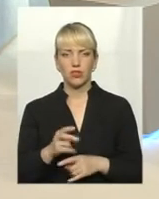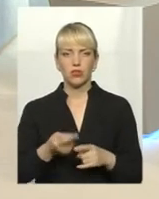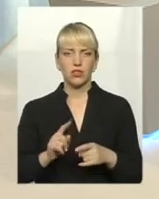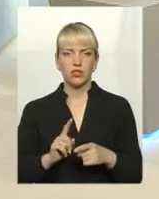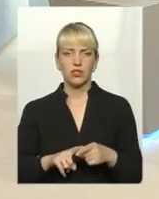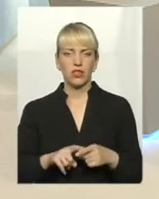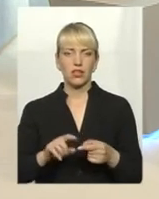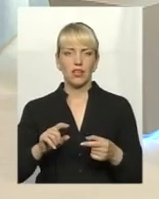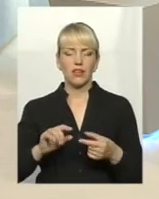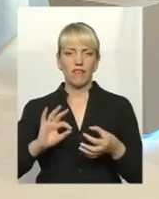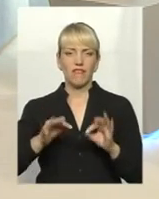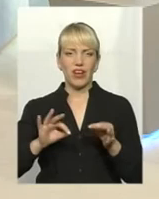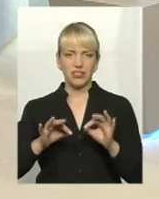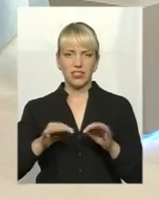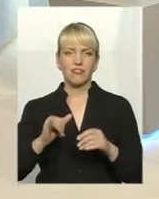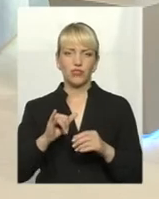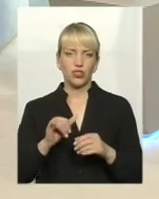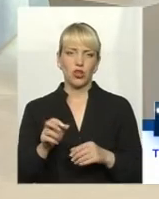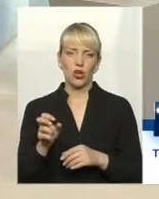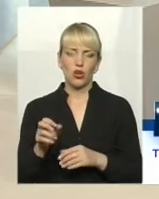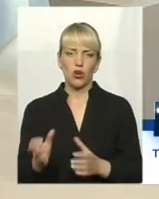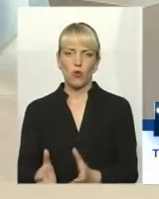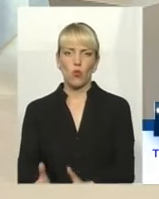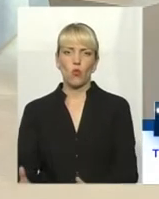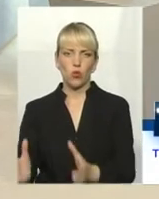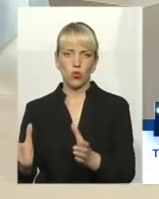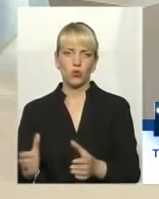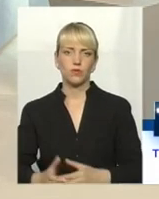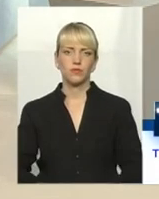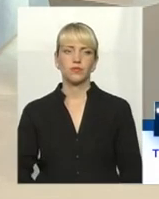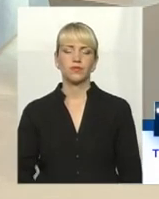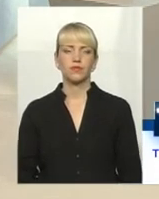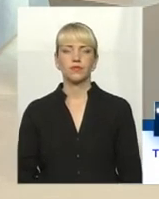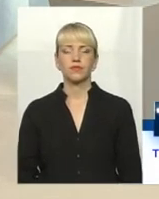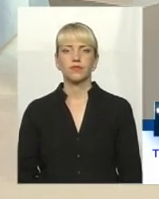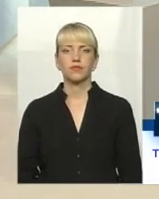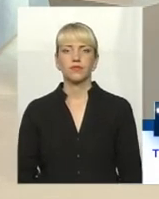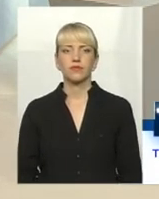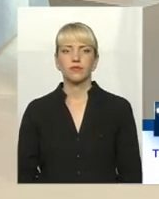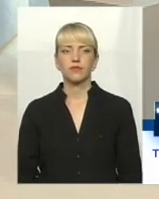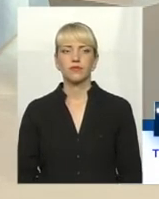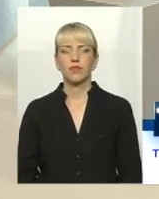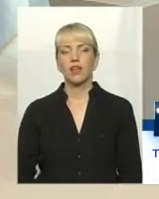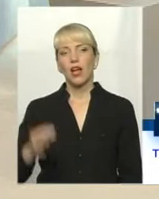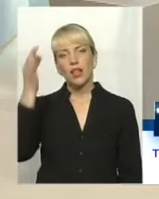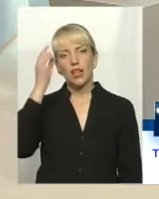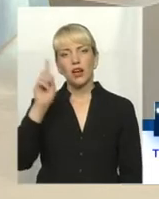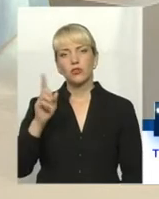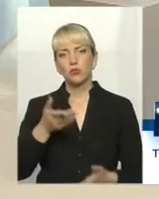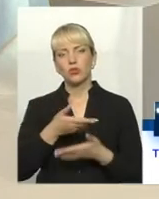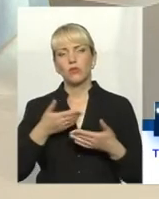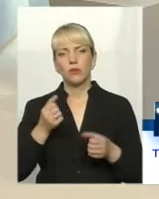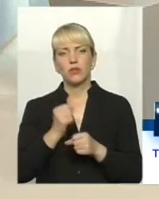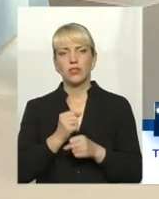викинути урну, то, що необхідно, це буде стимулом. Дякую. Я нагадую нашим телеглядачам, що